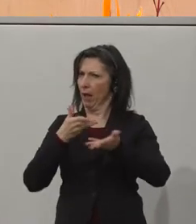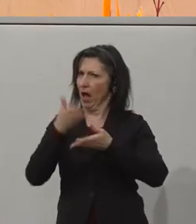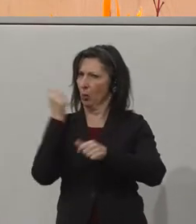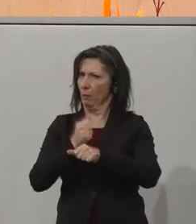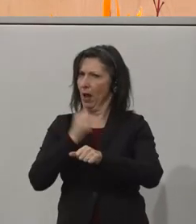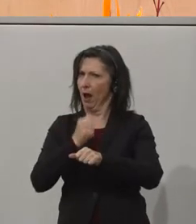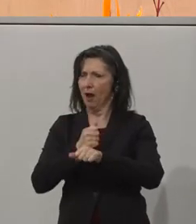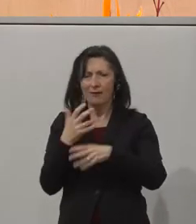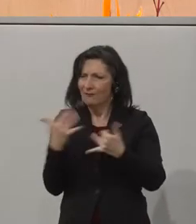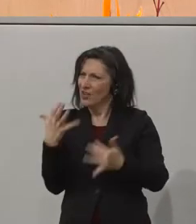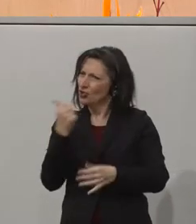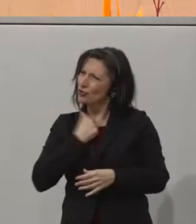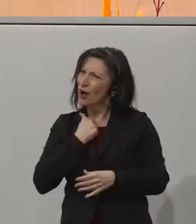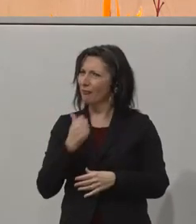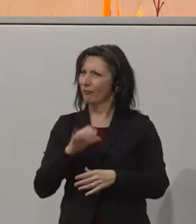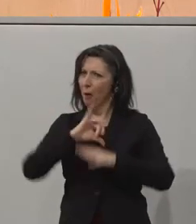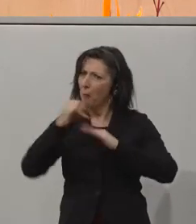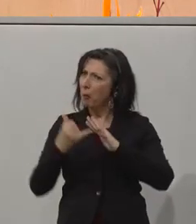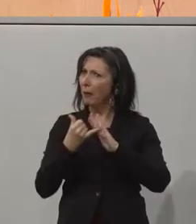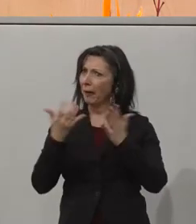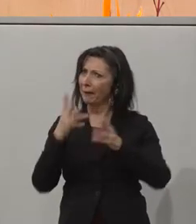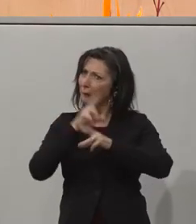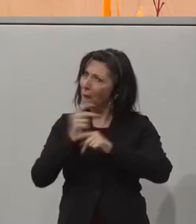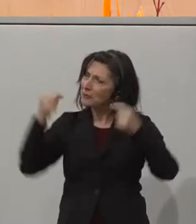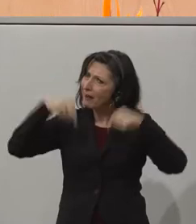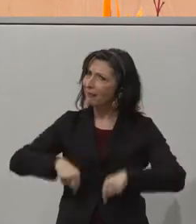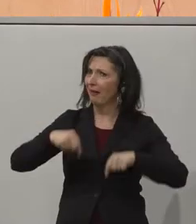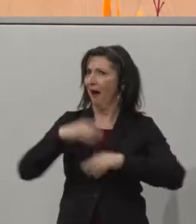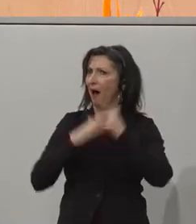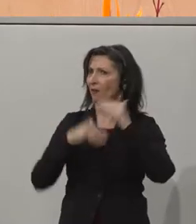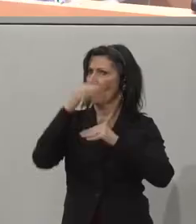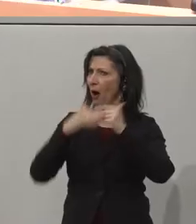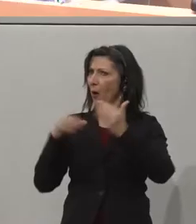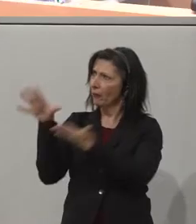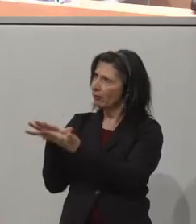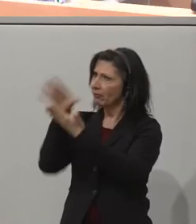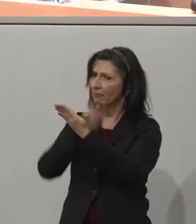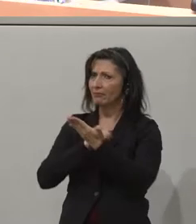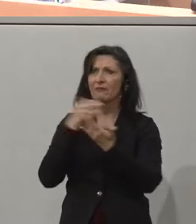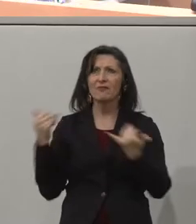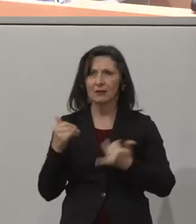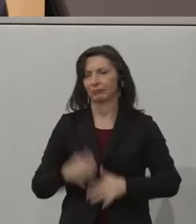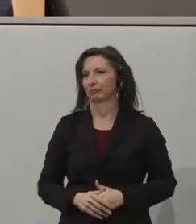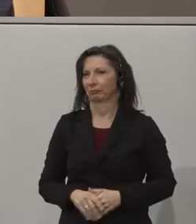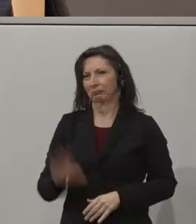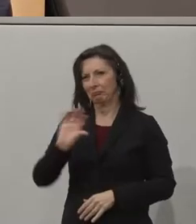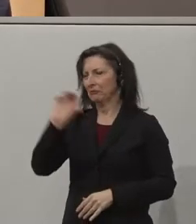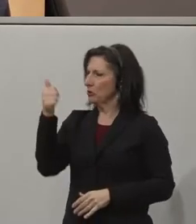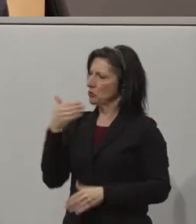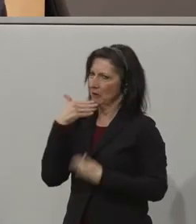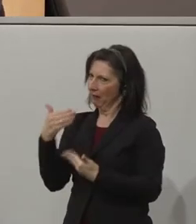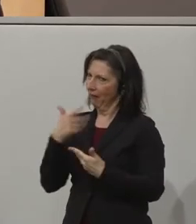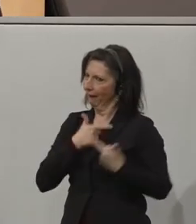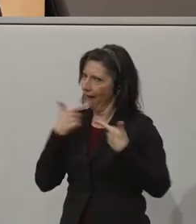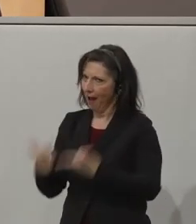Wie schafft man es, so ein Projekt auch nach Österreich zu transferieren? Also erst einmal vielen Dank für die Einladung,